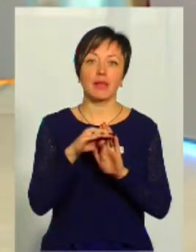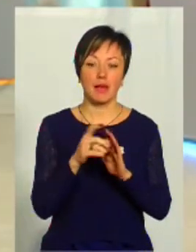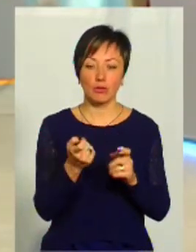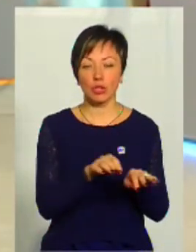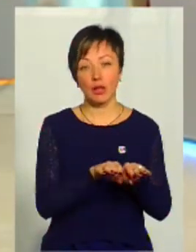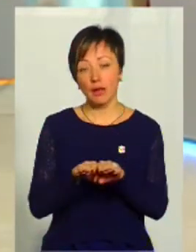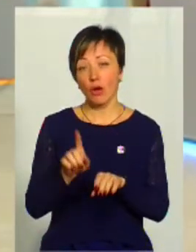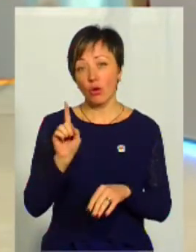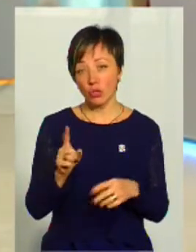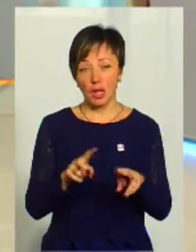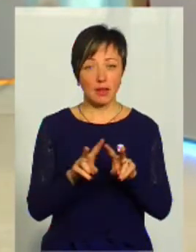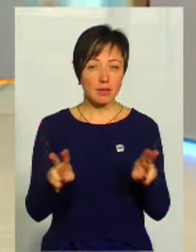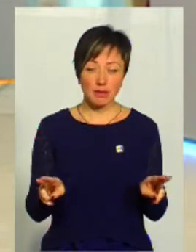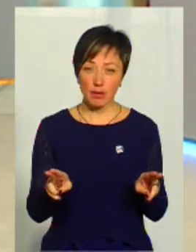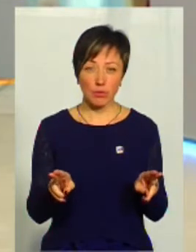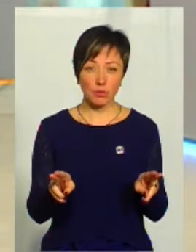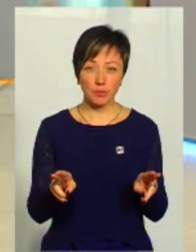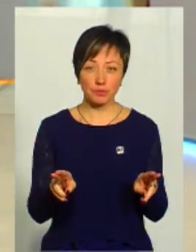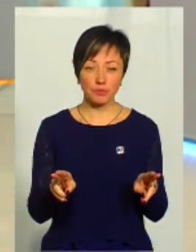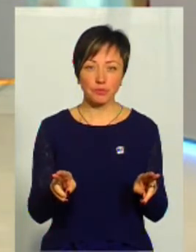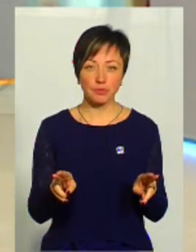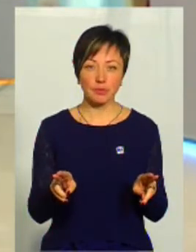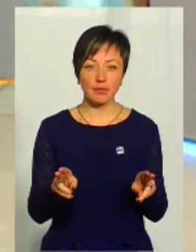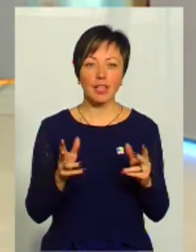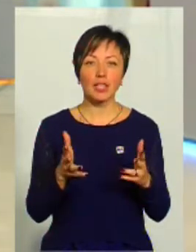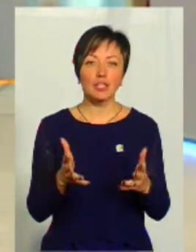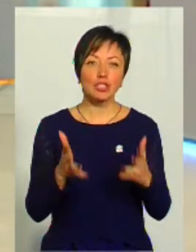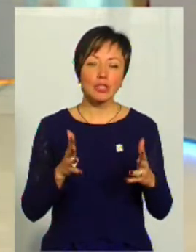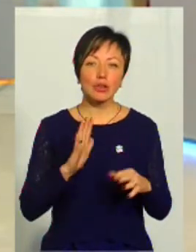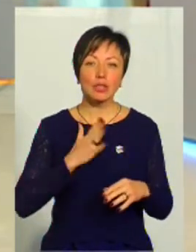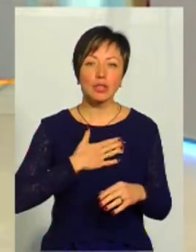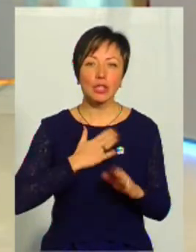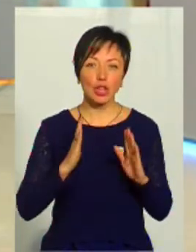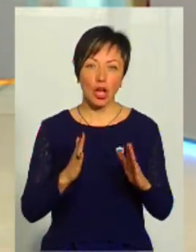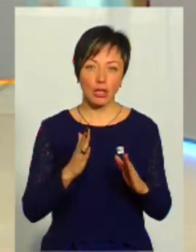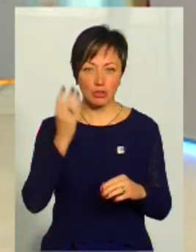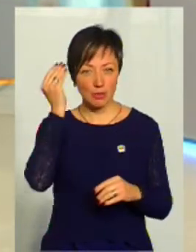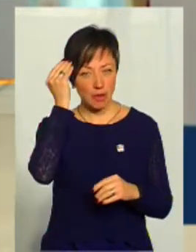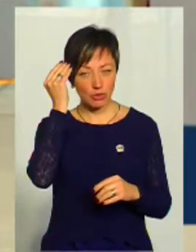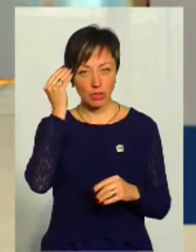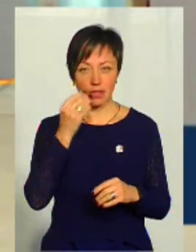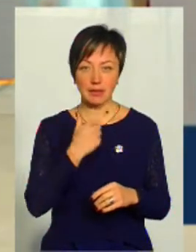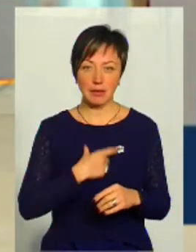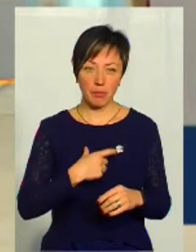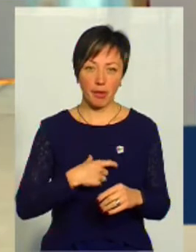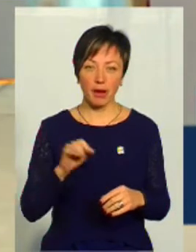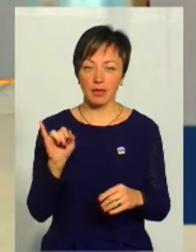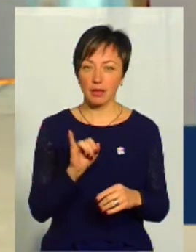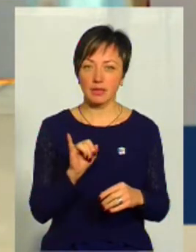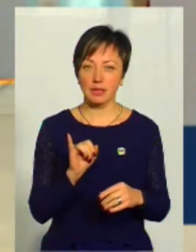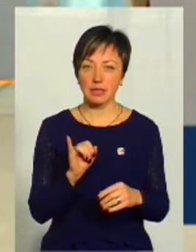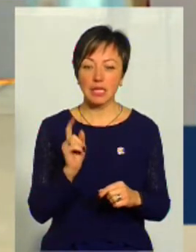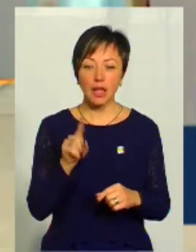трішечки на рівень, хоча це так само чітко тільки наше просто бачення себе і